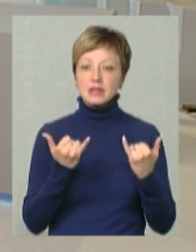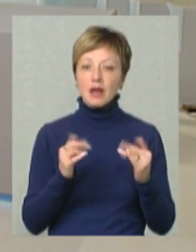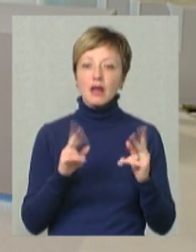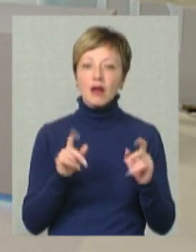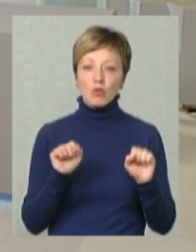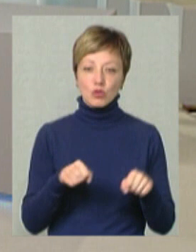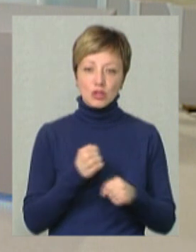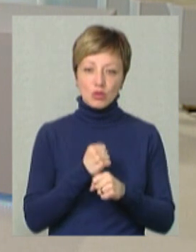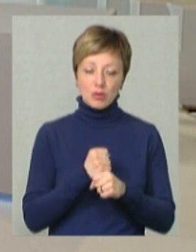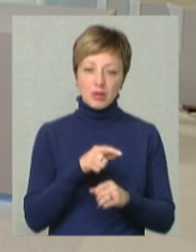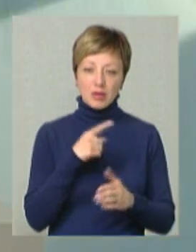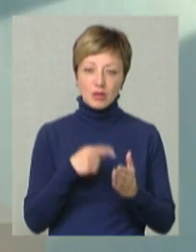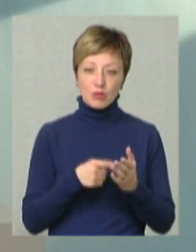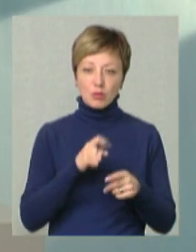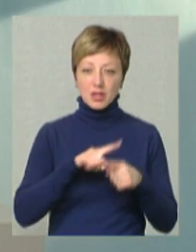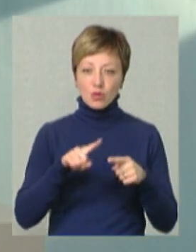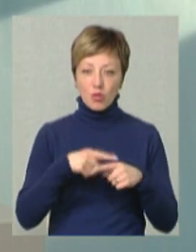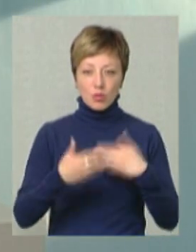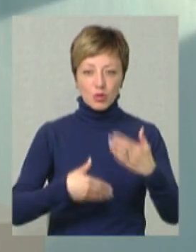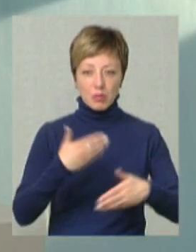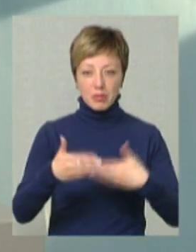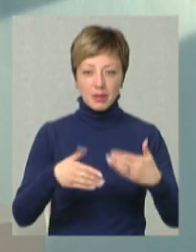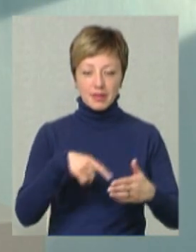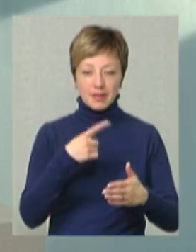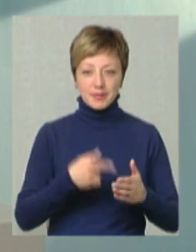Можливо, в трошечки прискореному темпі?